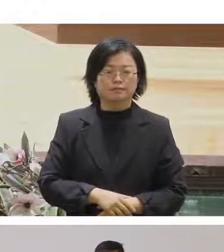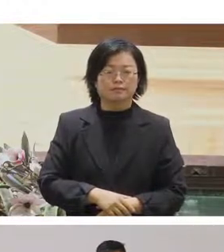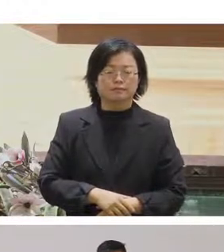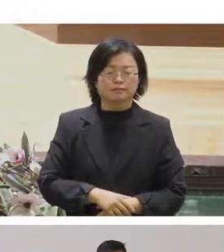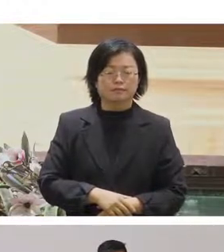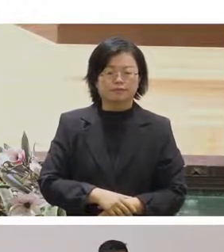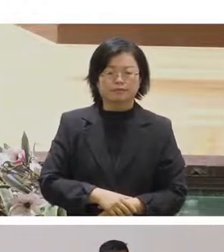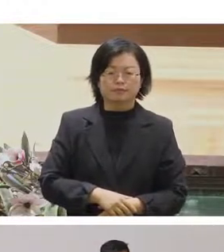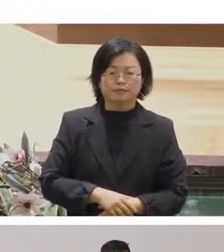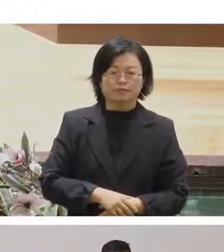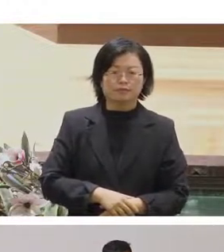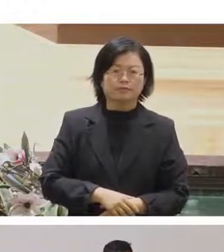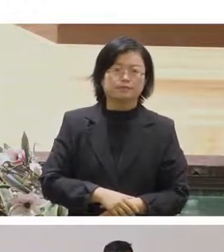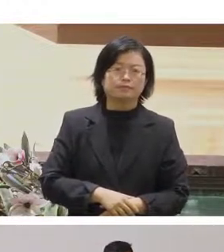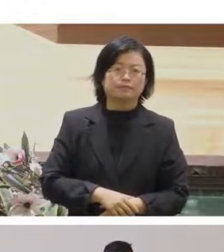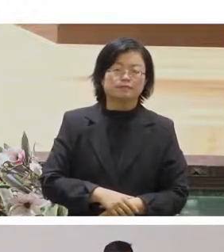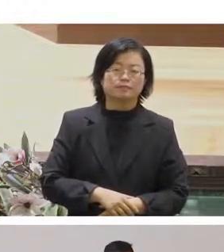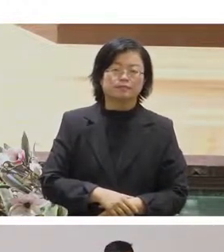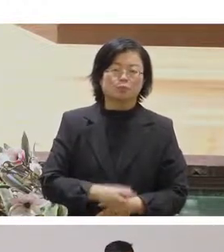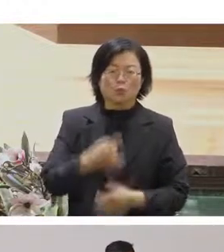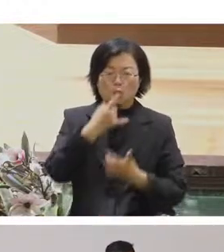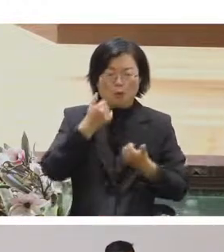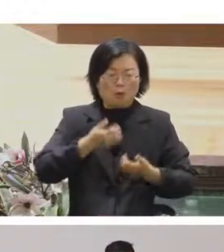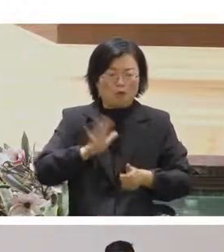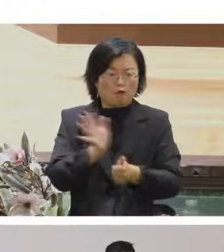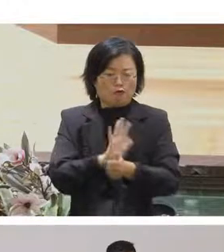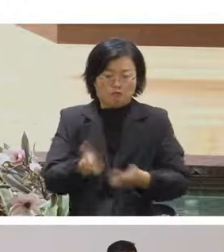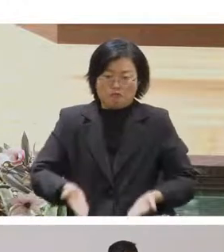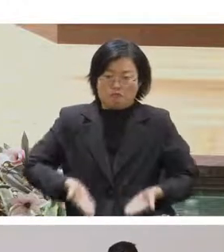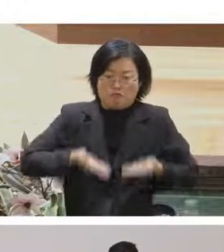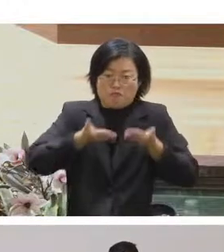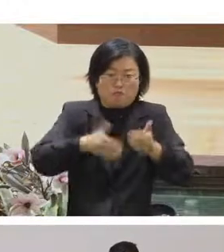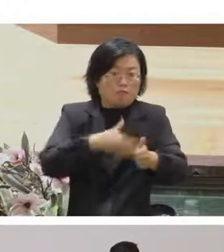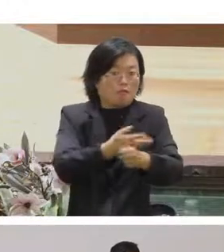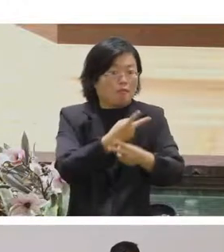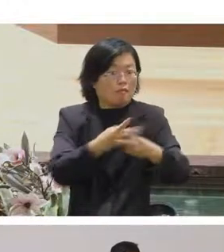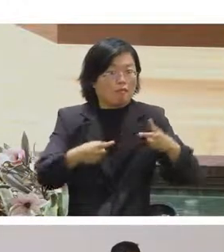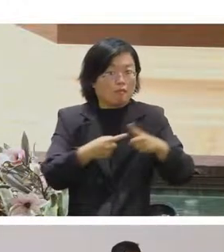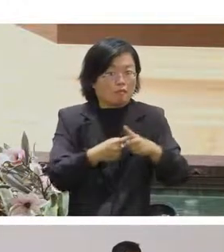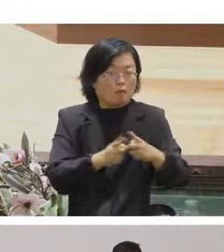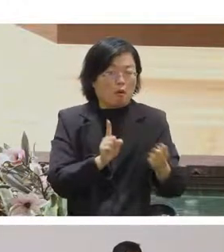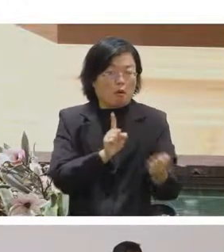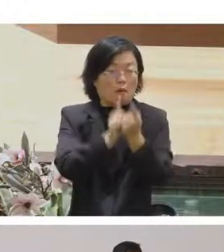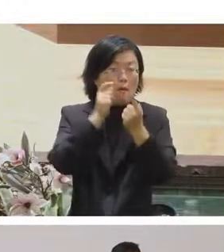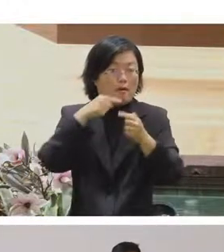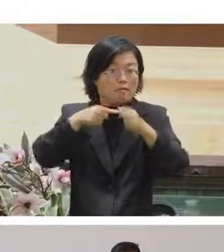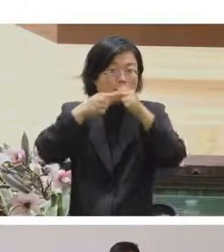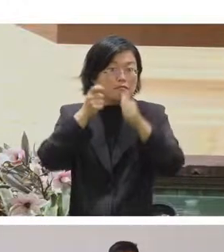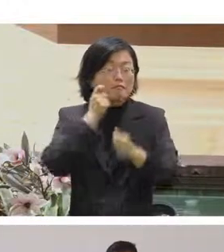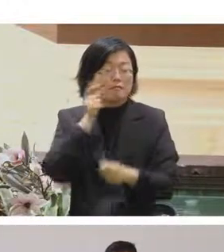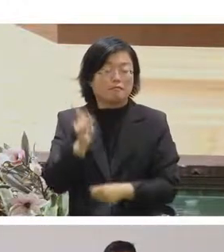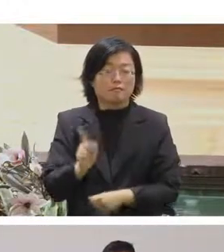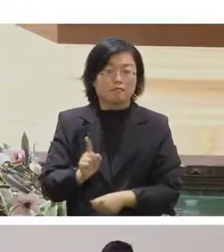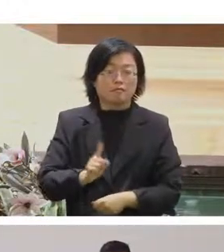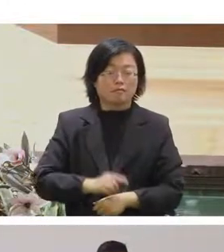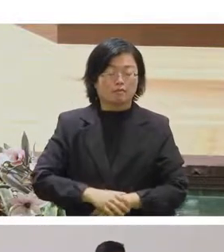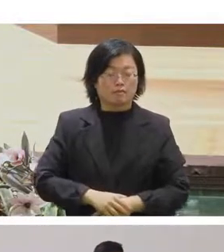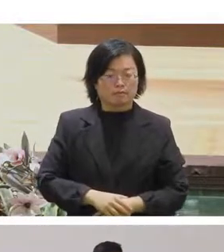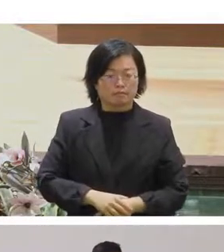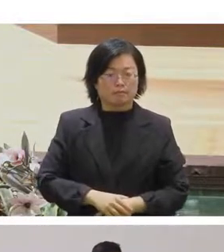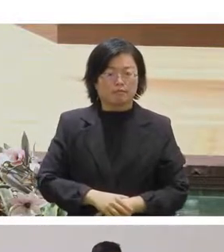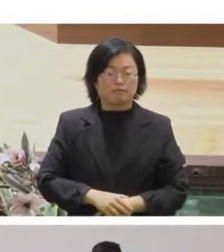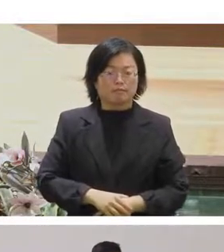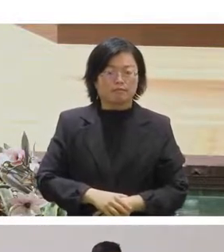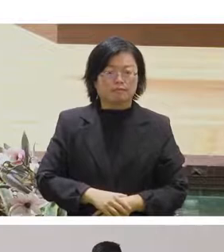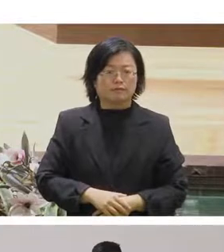那我們要提供這個服務給客戶的時候就第一個問題就會是說你要怎麼賣這個服務